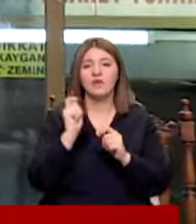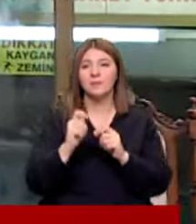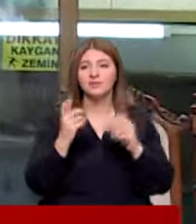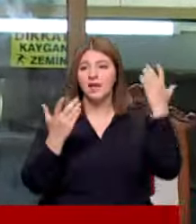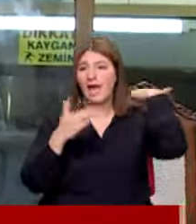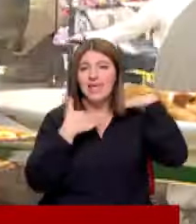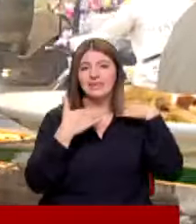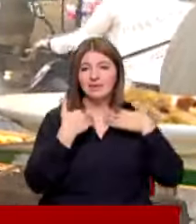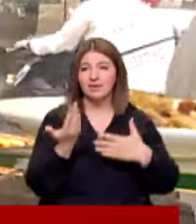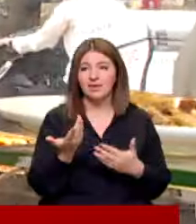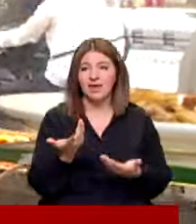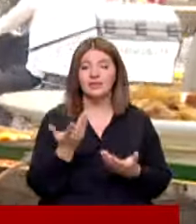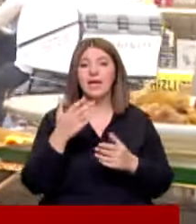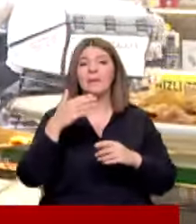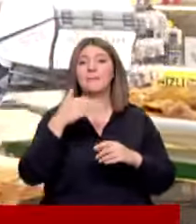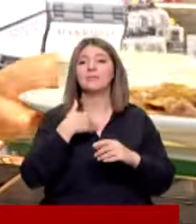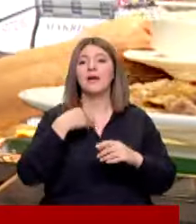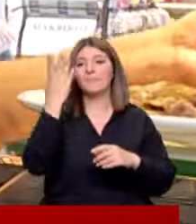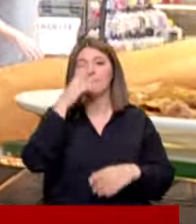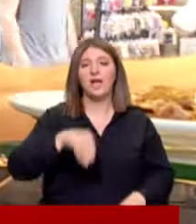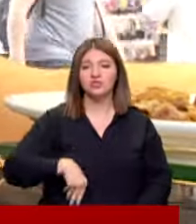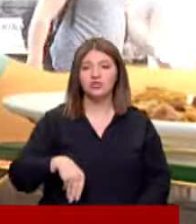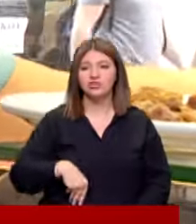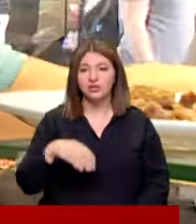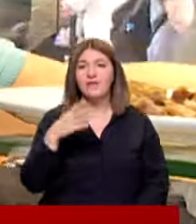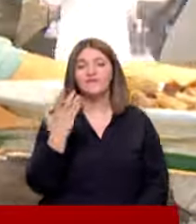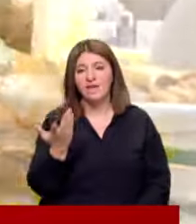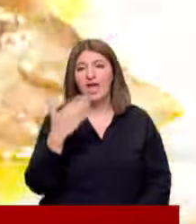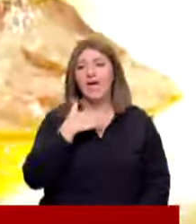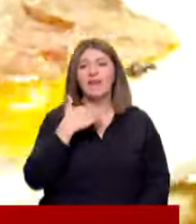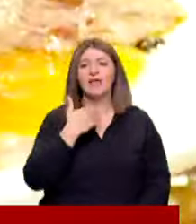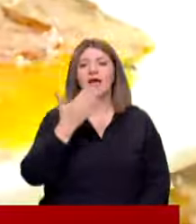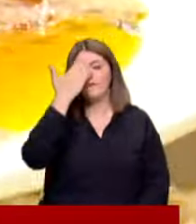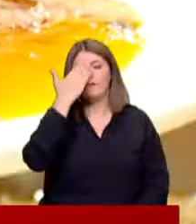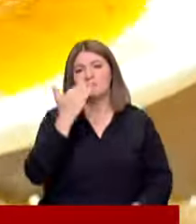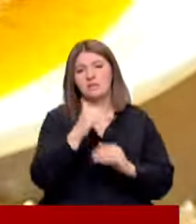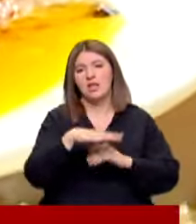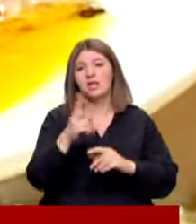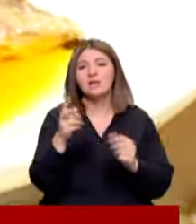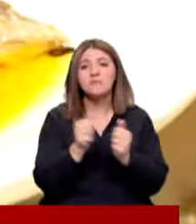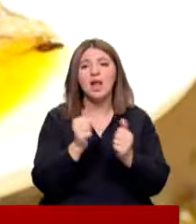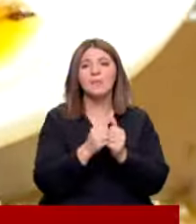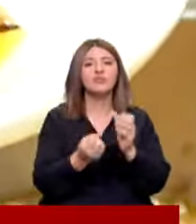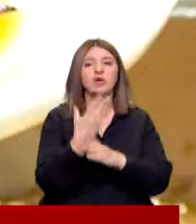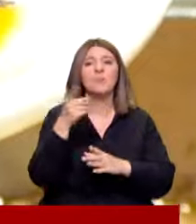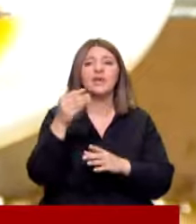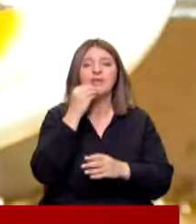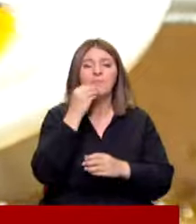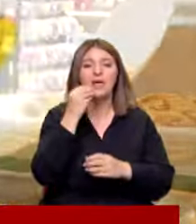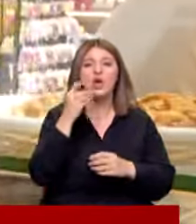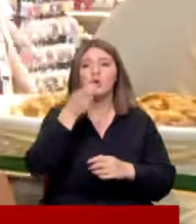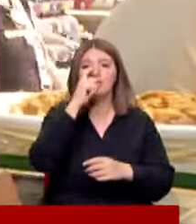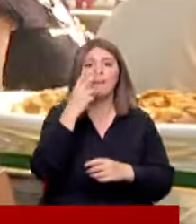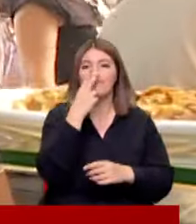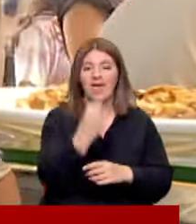gittiği şey et ürünleri Biz genel olarak patlıcanı ve eti sevilen bir millet İkisinin birleşiminden olan Hünkar Bey'in de